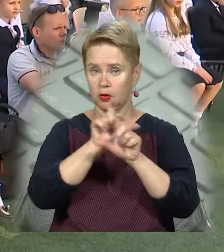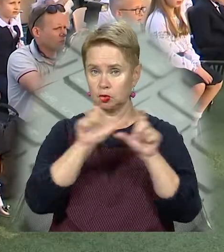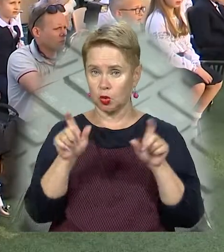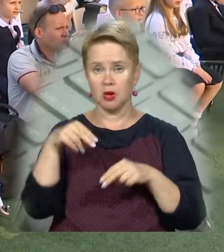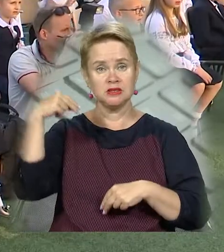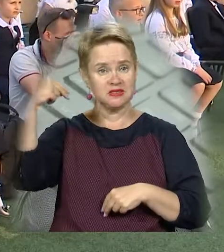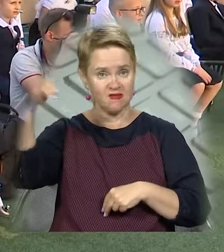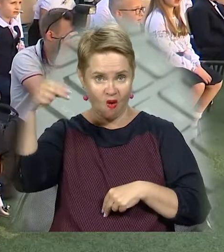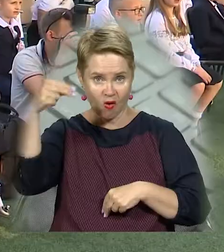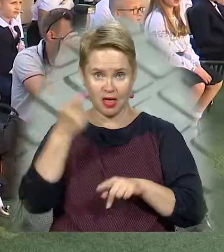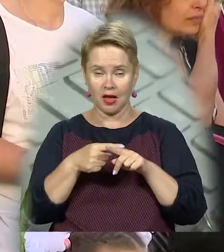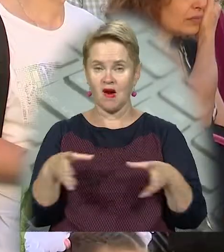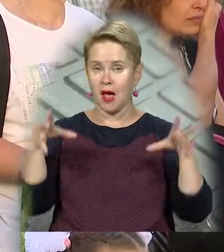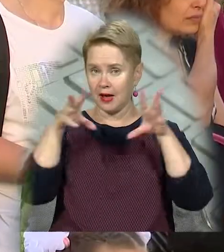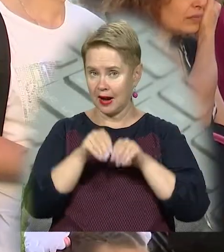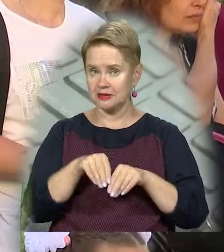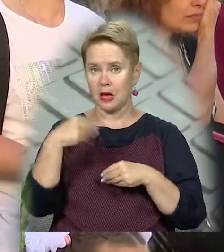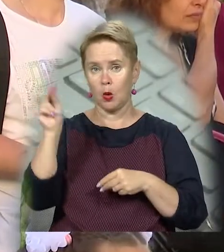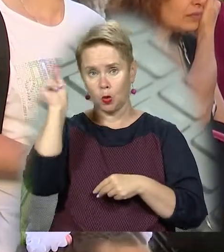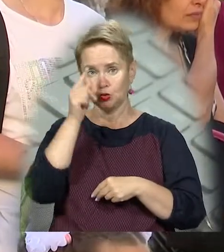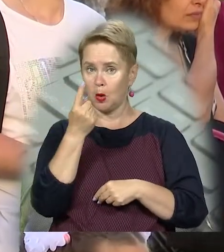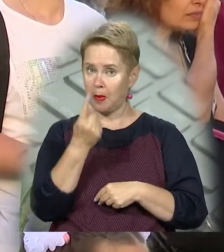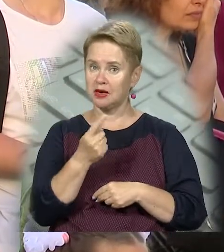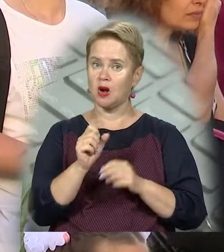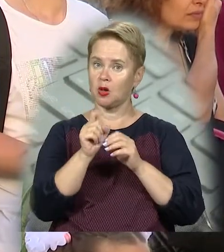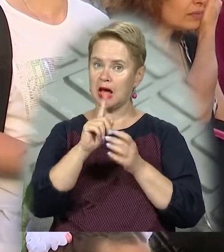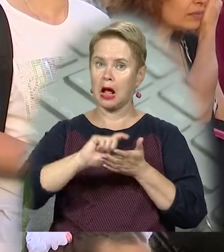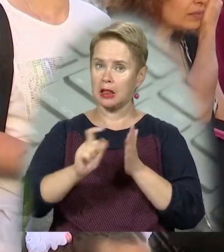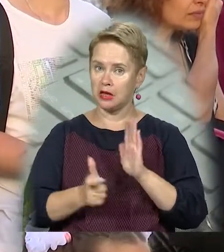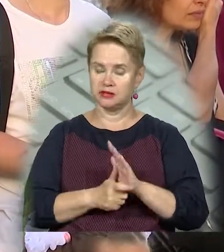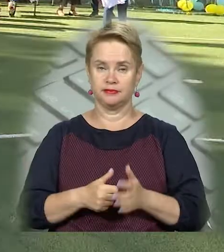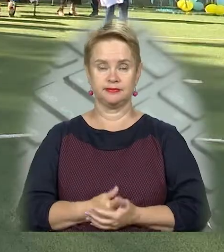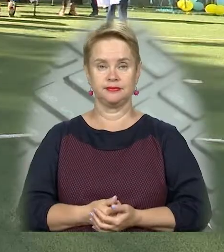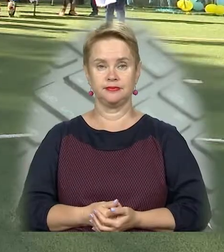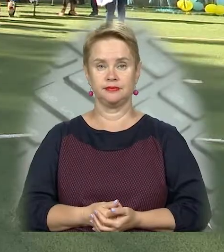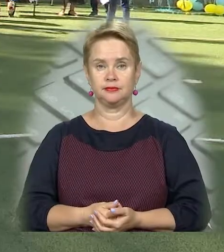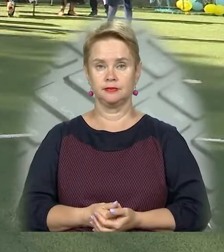школи пролунав дзвоник, який разом дали учні 1 та 11 класів.